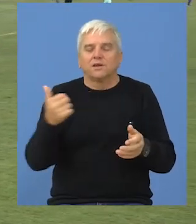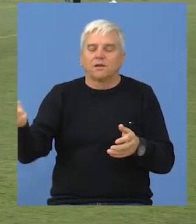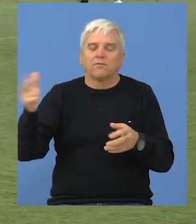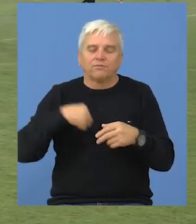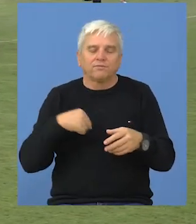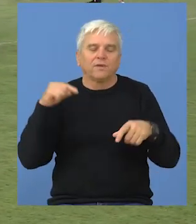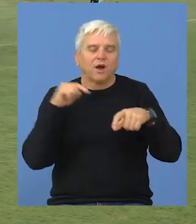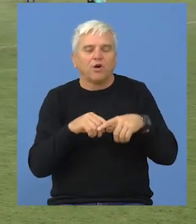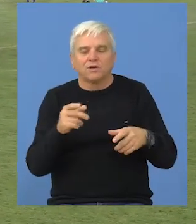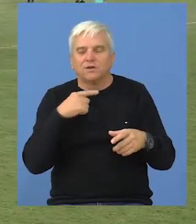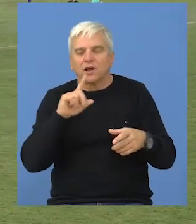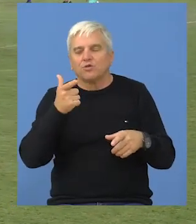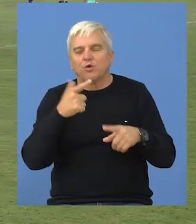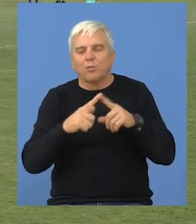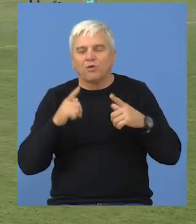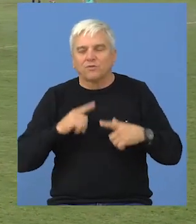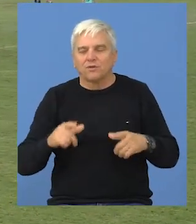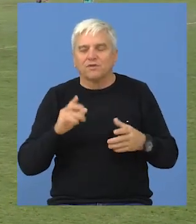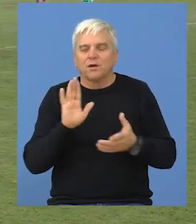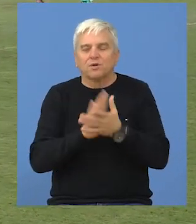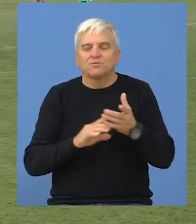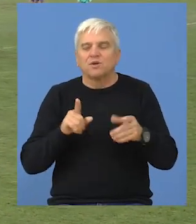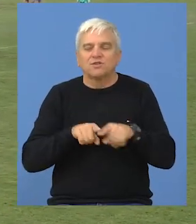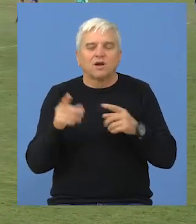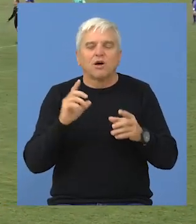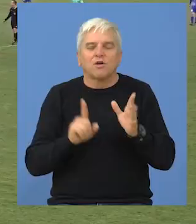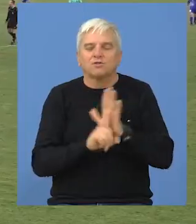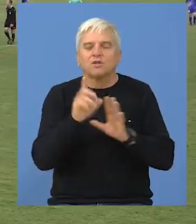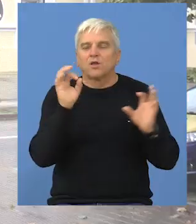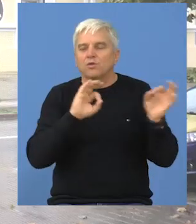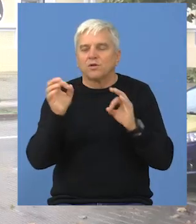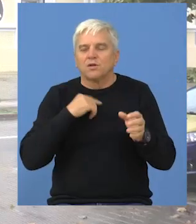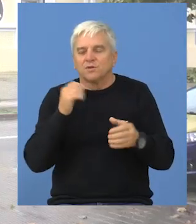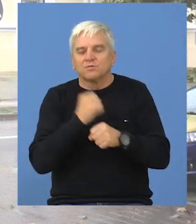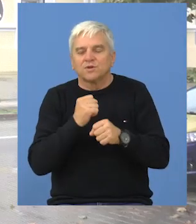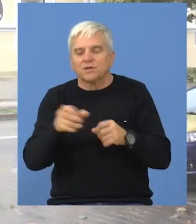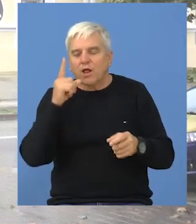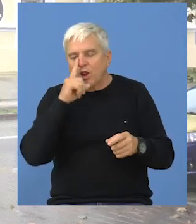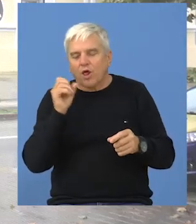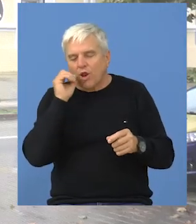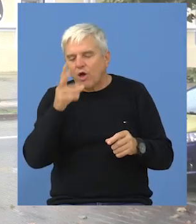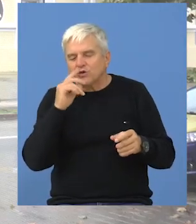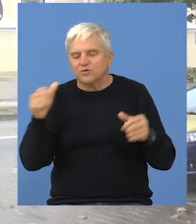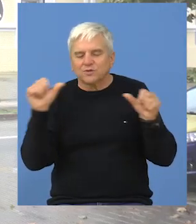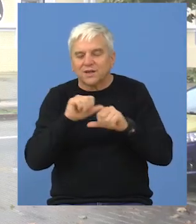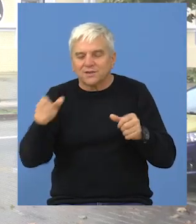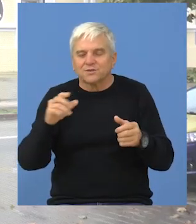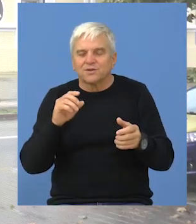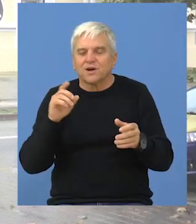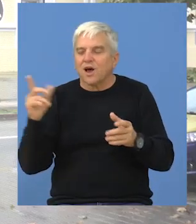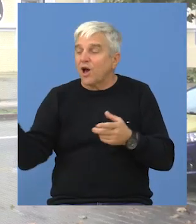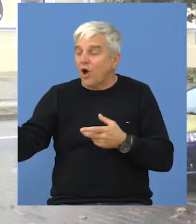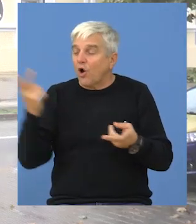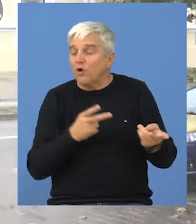vratimo protivnika u život. Drugo polovreme smo krenuli kao da je 0-0, međutim desilo nam se da smo napravili jednu taktičku grešku i